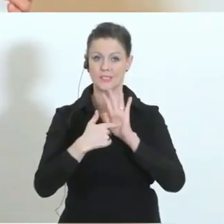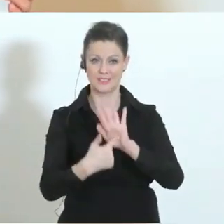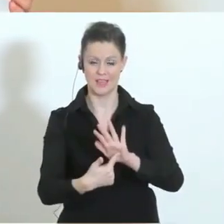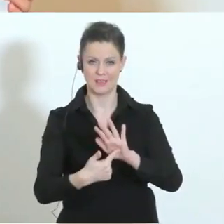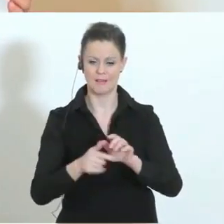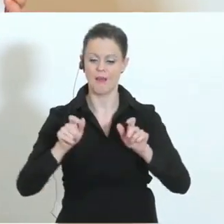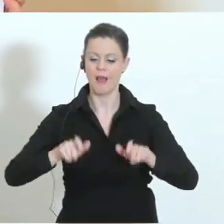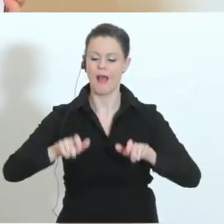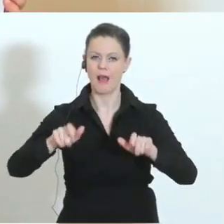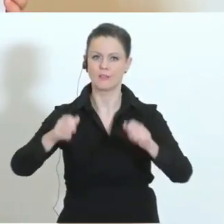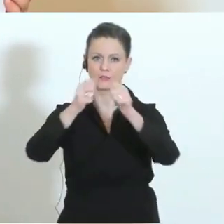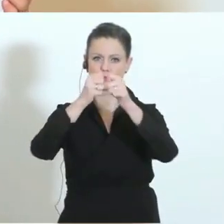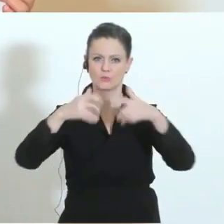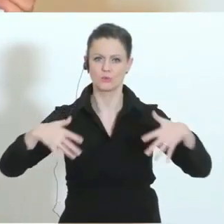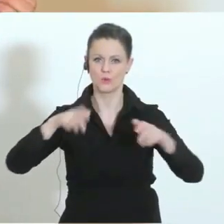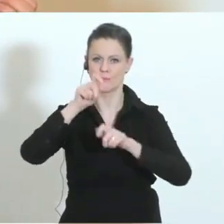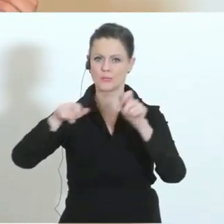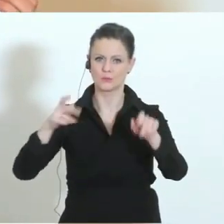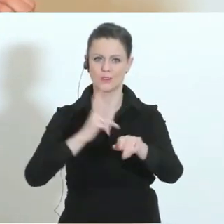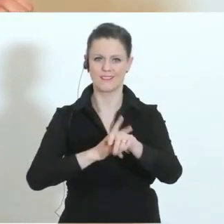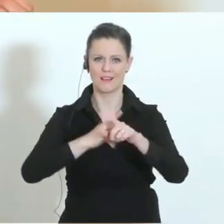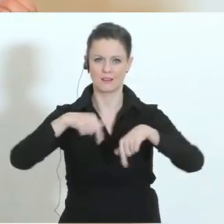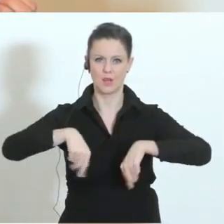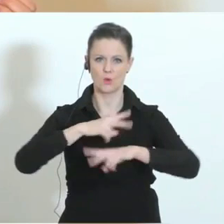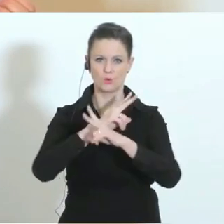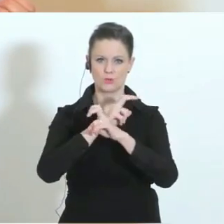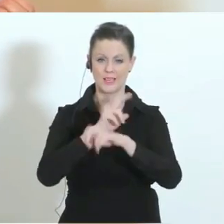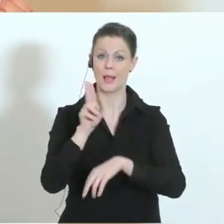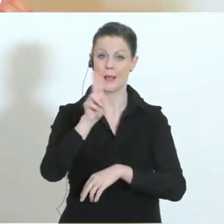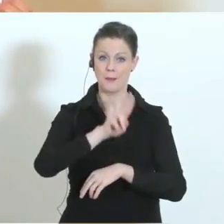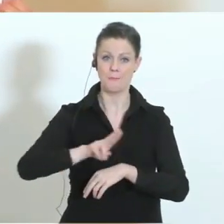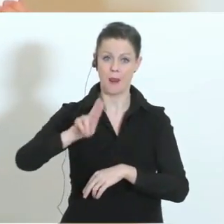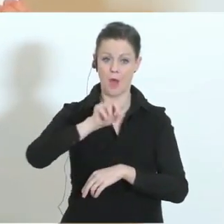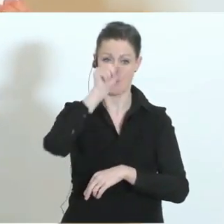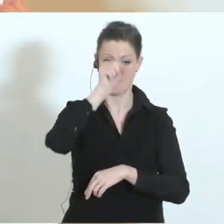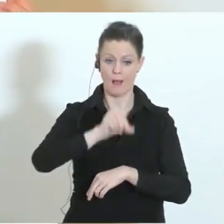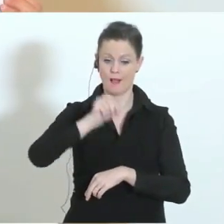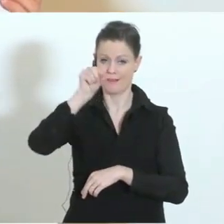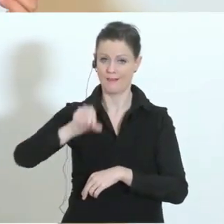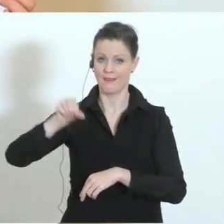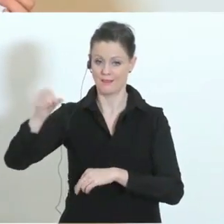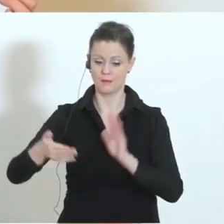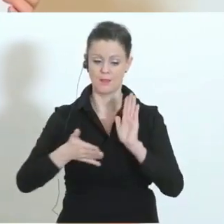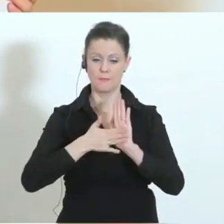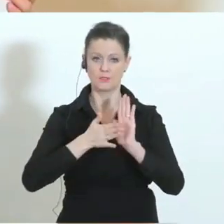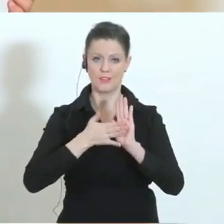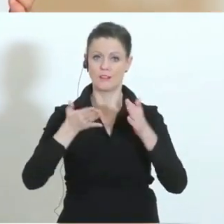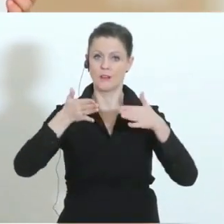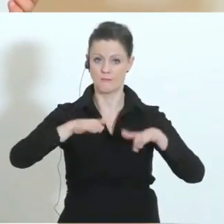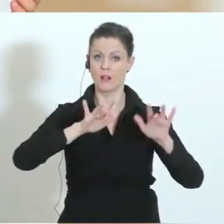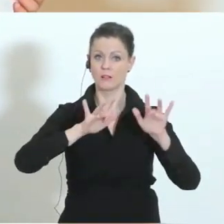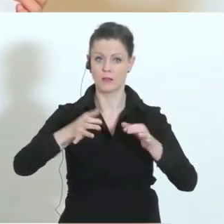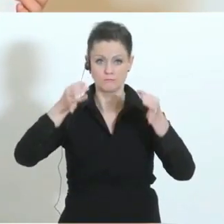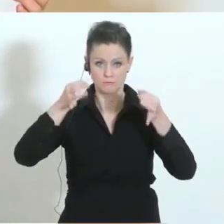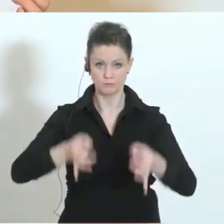Altersstruktur der Erkrankten in Österreich. Die blauen Balken sind die bestätigten Fälle, die tatsächlich